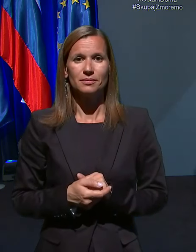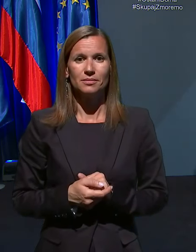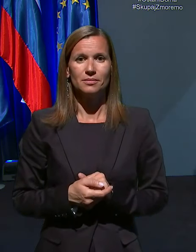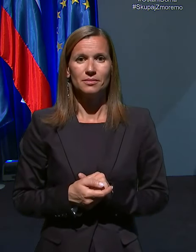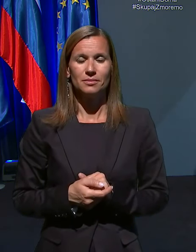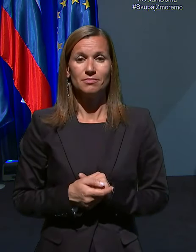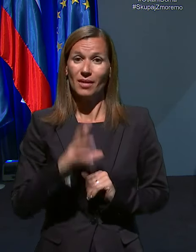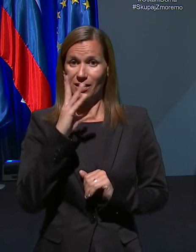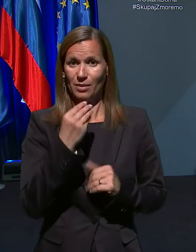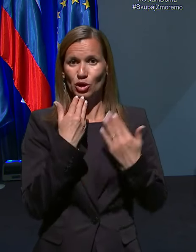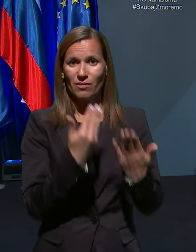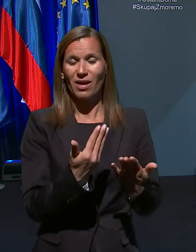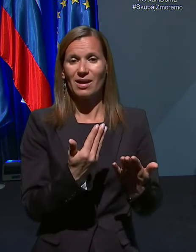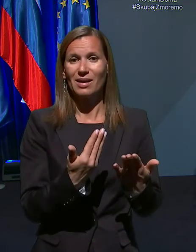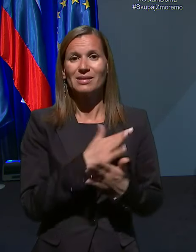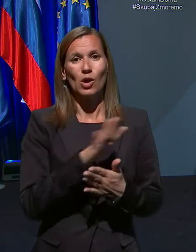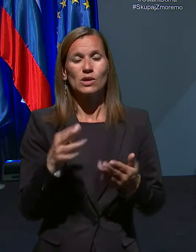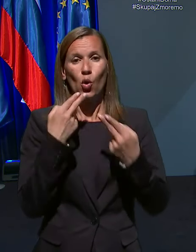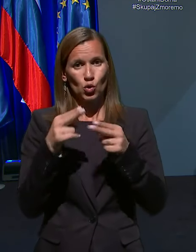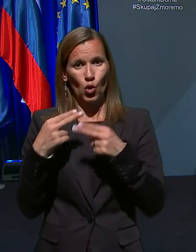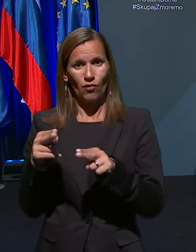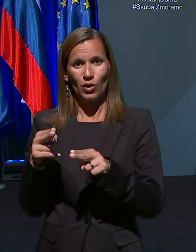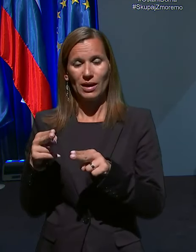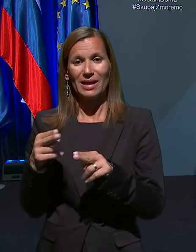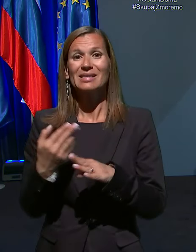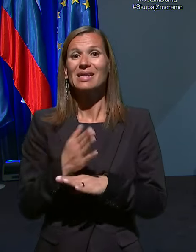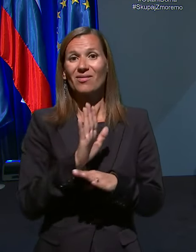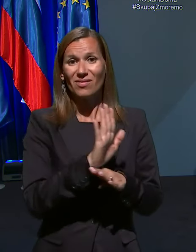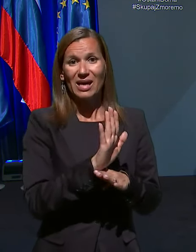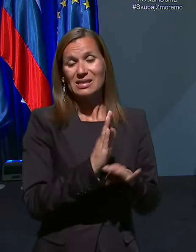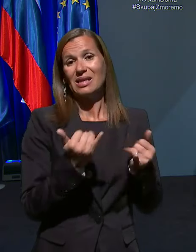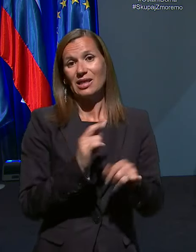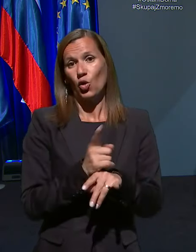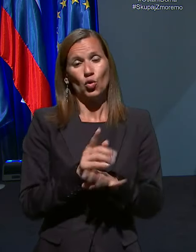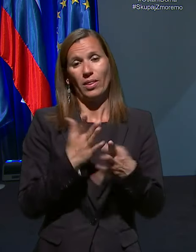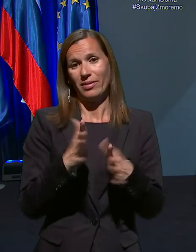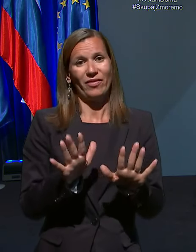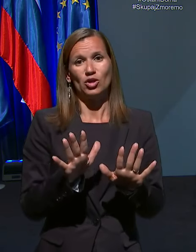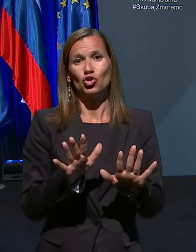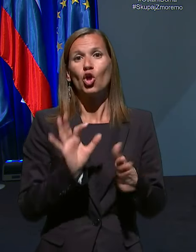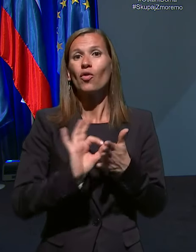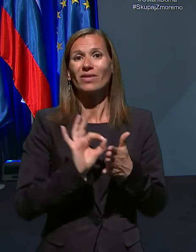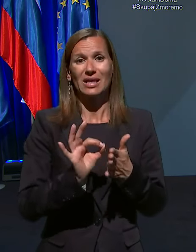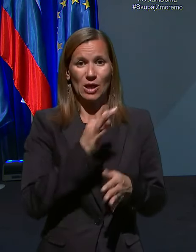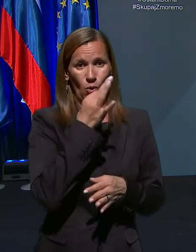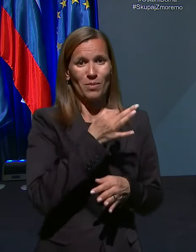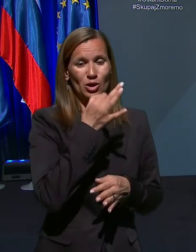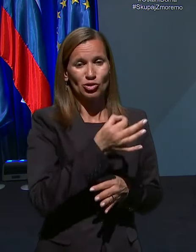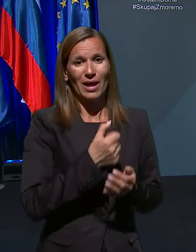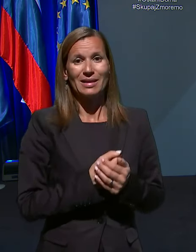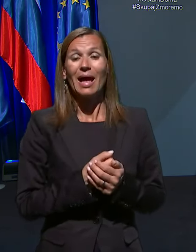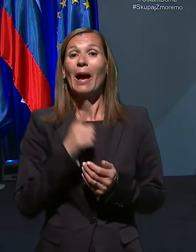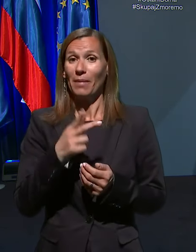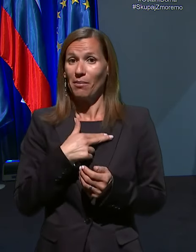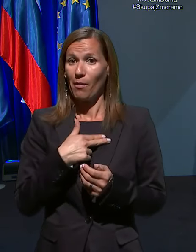Najlepša hvala za vse te odgovore. Za vas trenutno nimamo več novinarskih vprašanj. Imamo pa